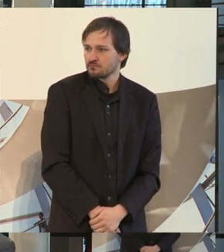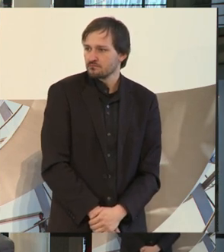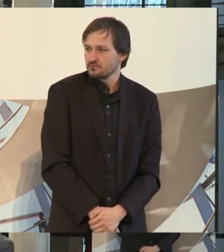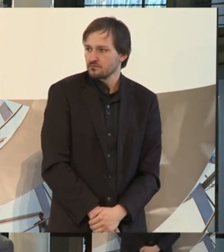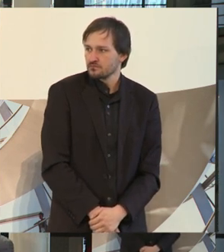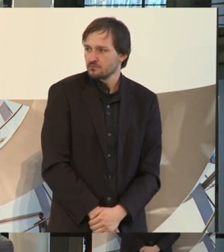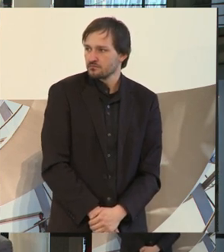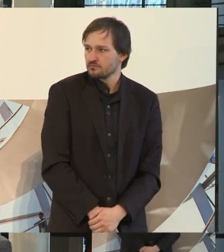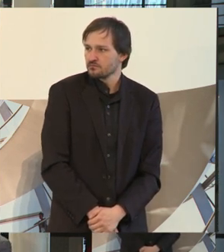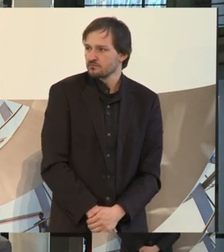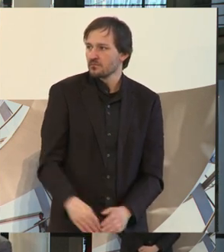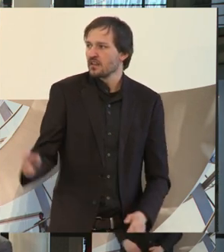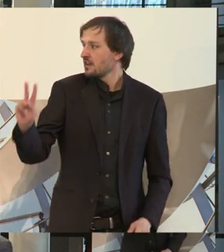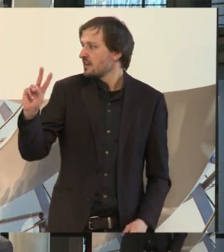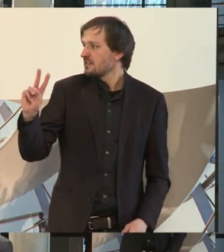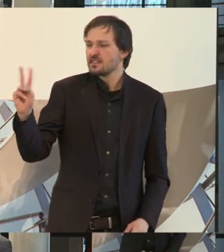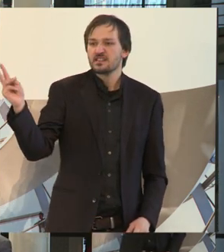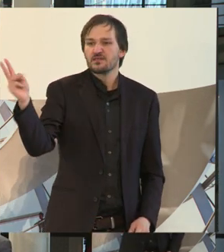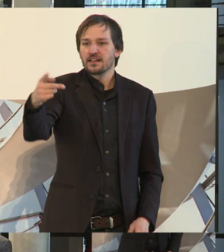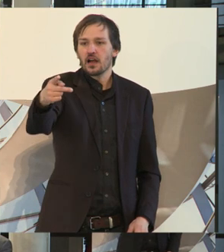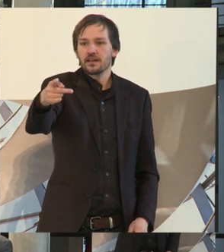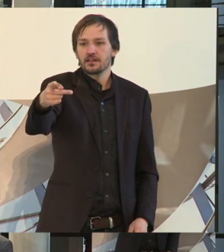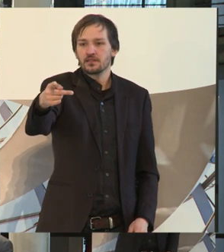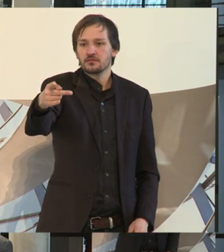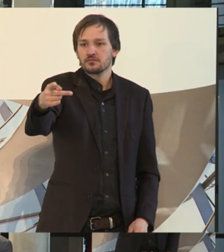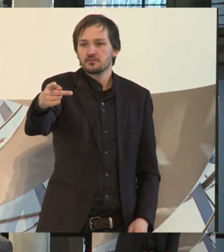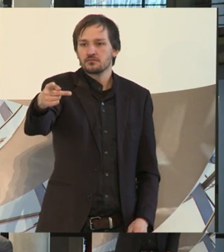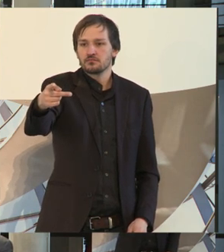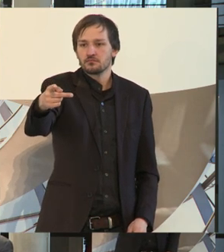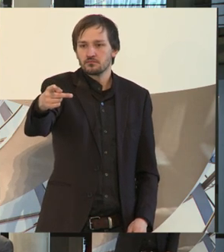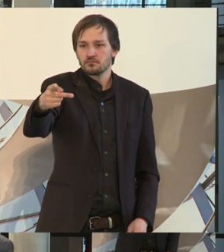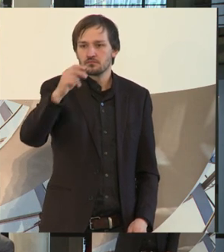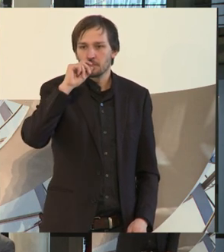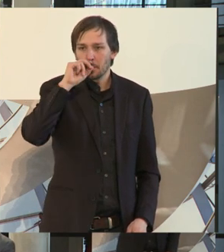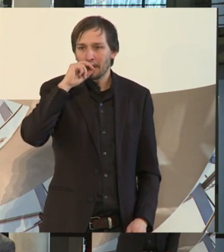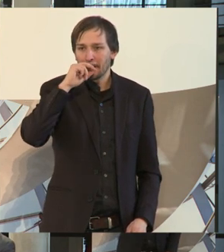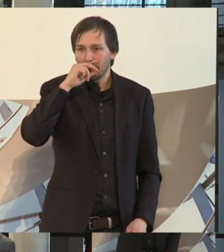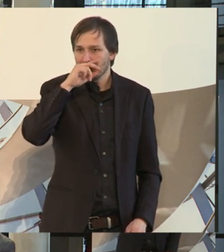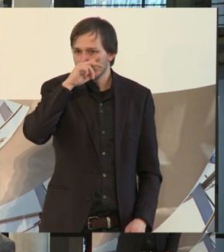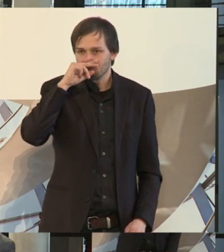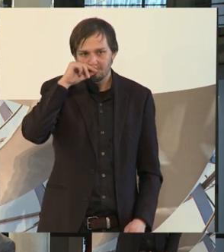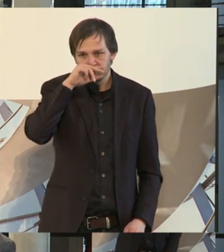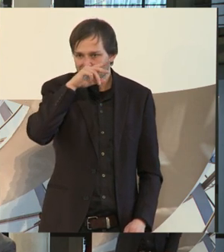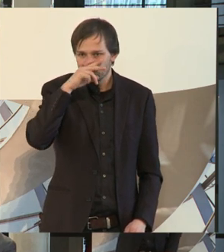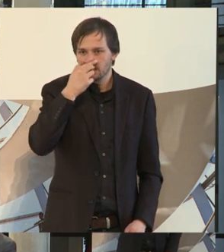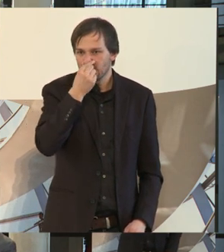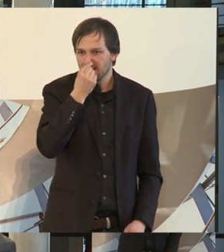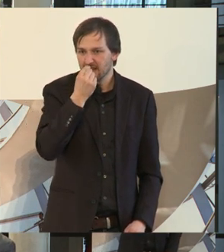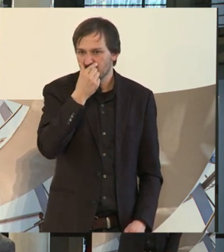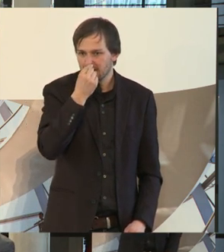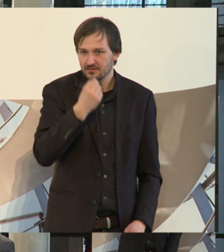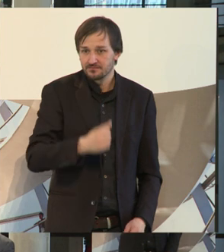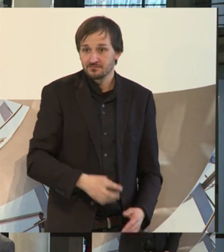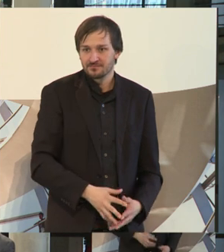Hier vorne in der zweiten Reihe. Sie hatten sich gemeldet. Achso, Sie brauchen das